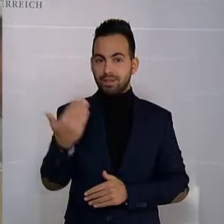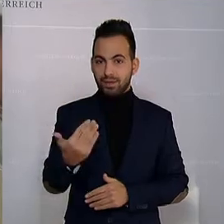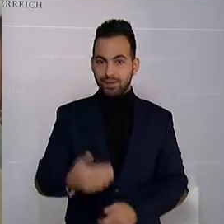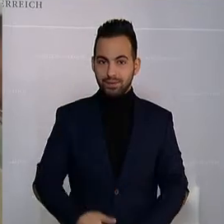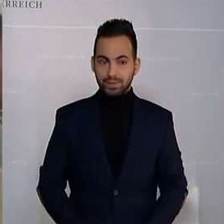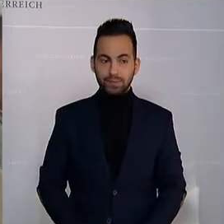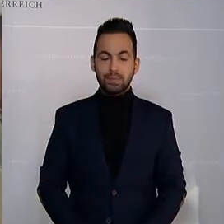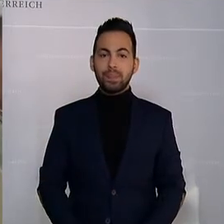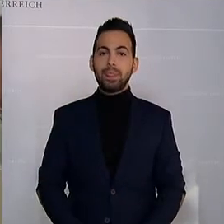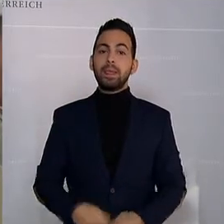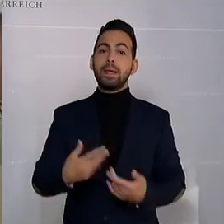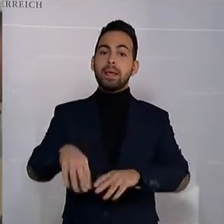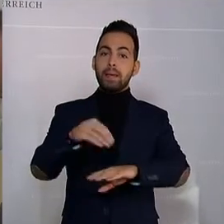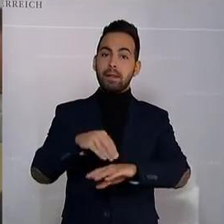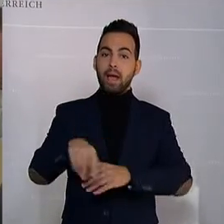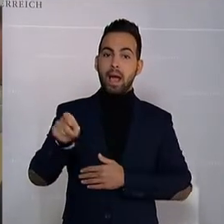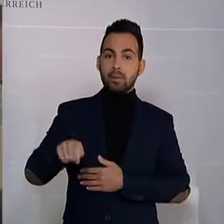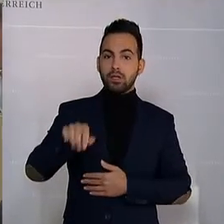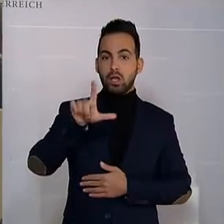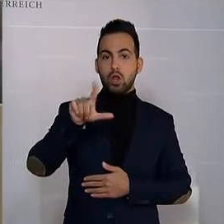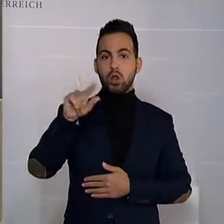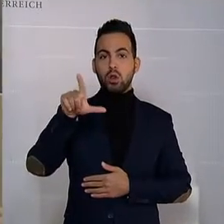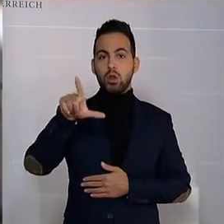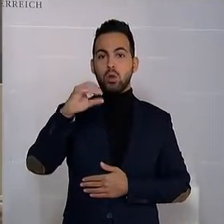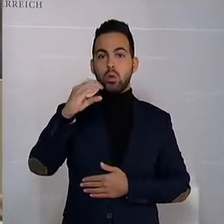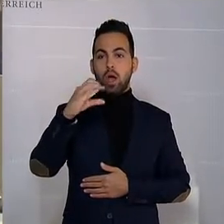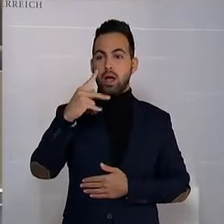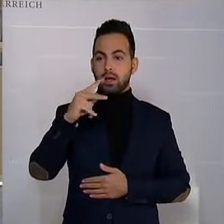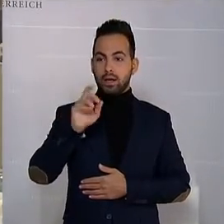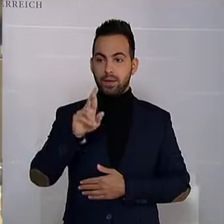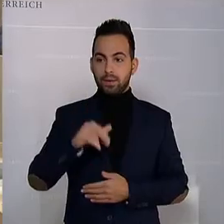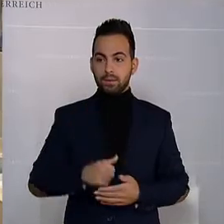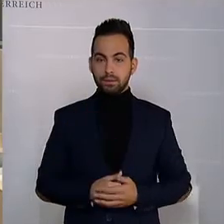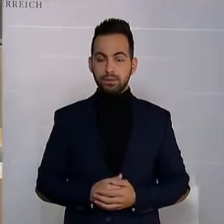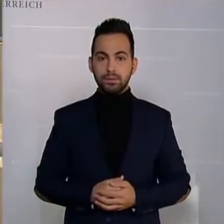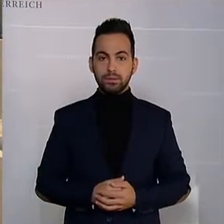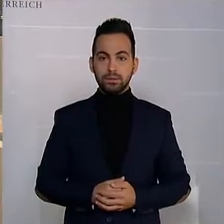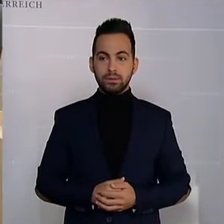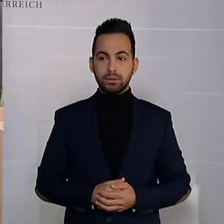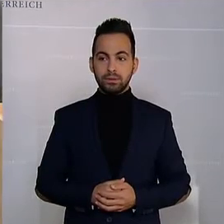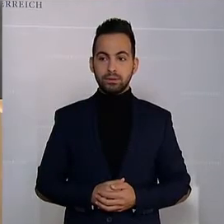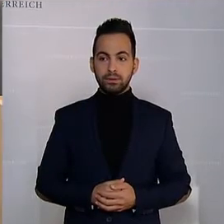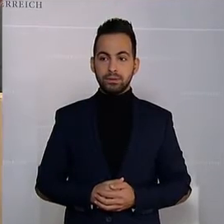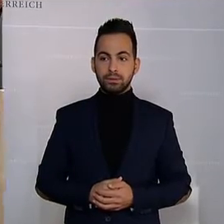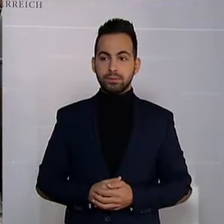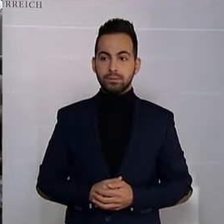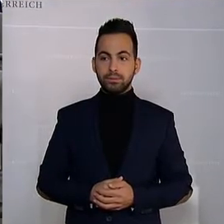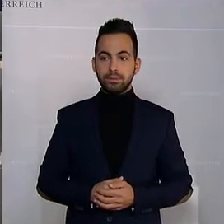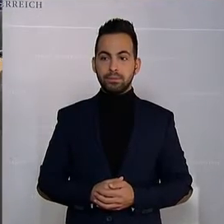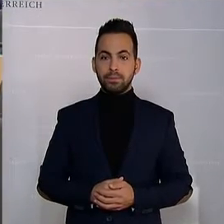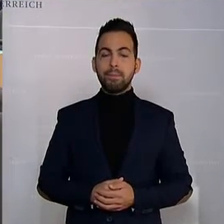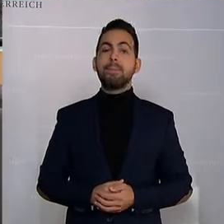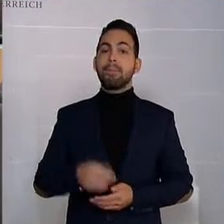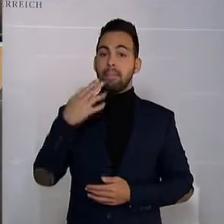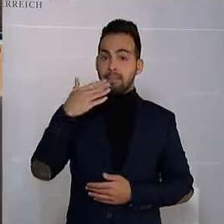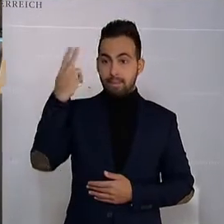Karin Doppelbauer wäre die Finanzsprügerin der Neos. Die ist heute verhindert und deshalb erleben wir jetzt Gerald Lohacker. Herr Präsident,